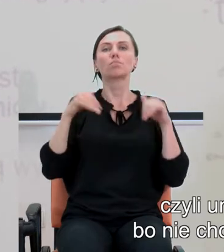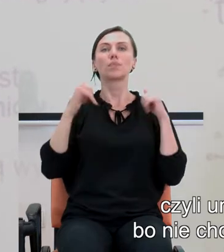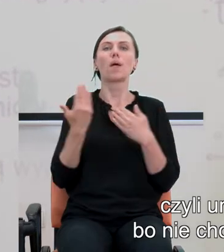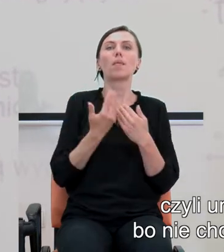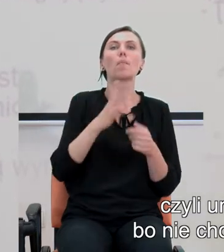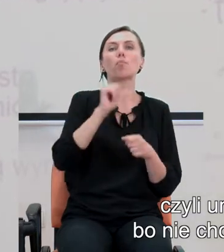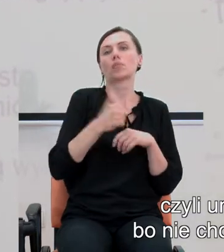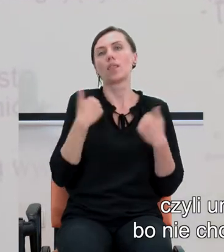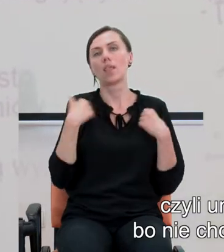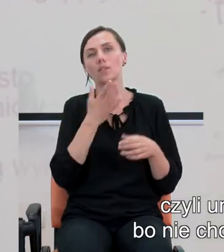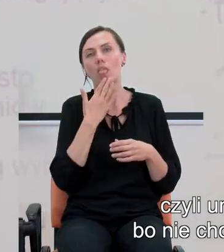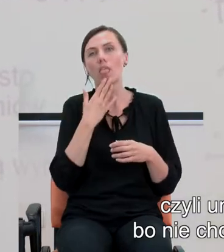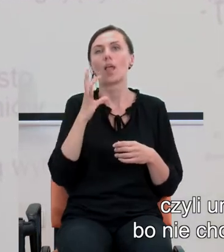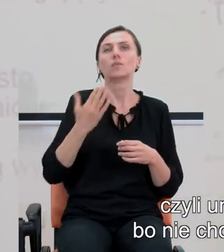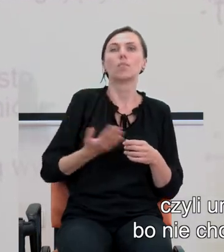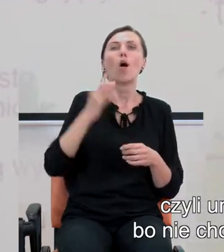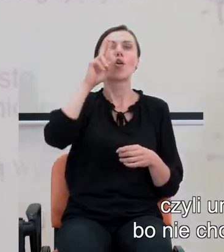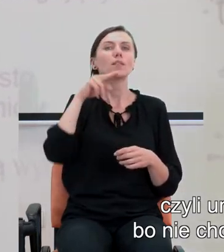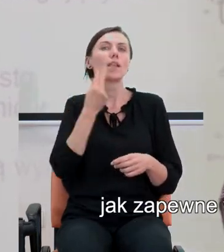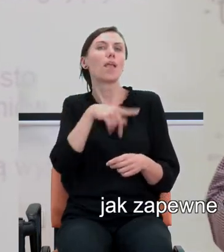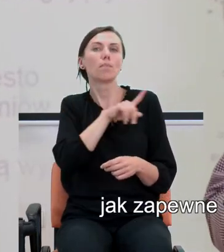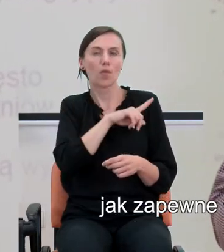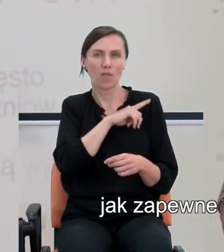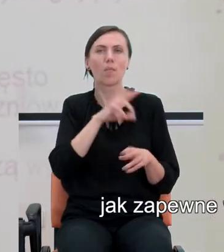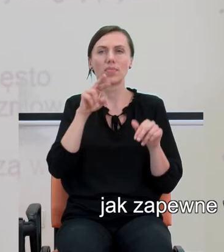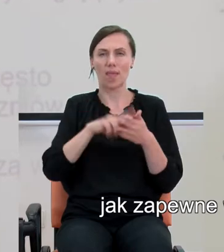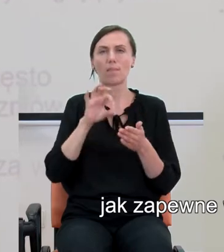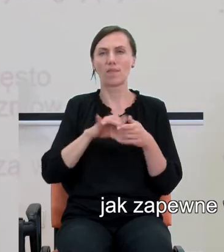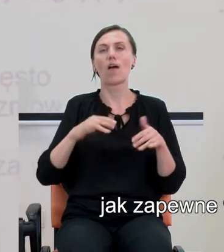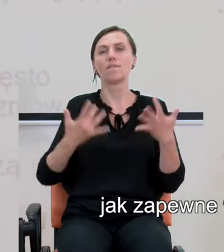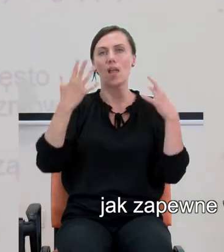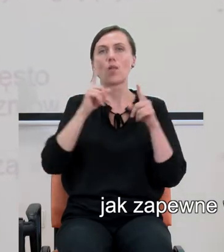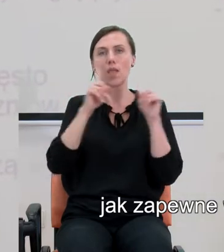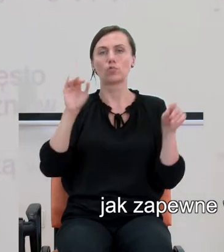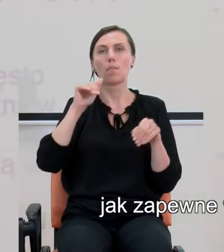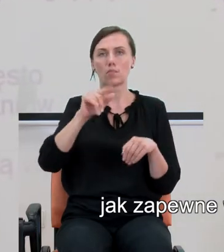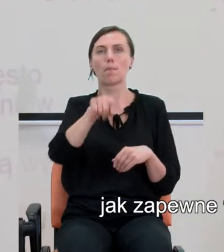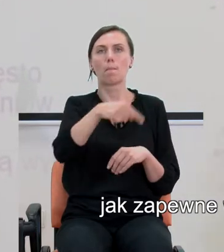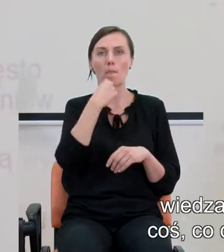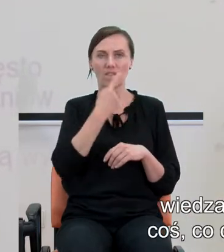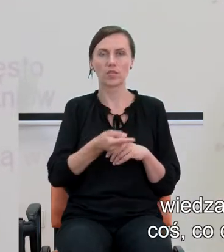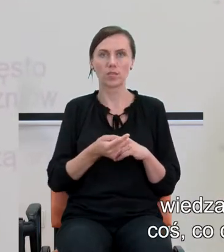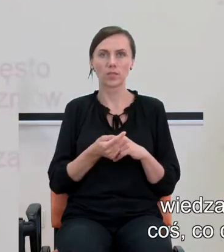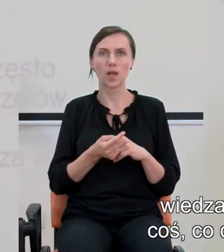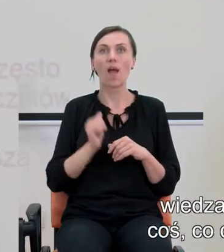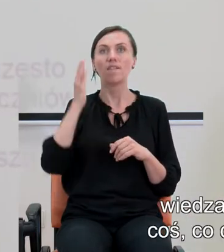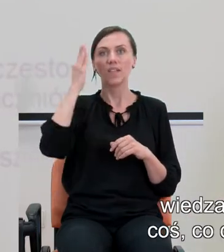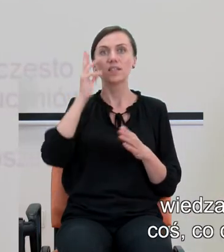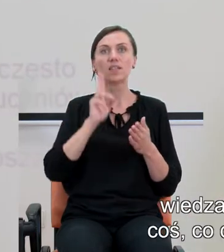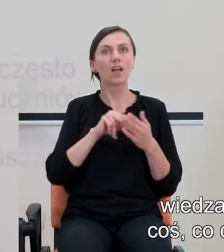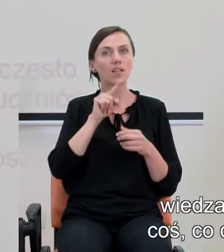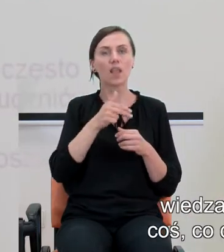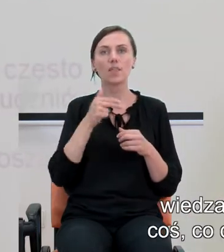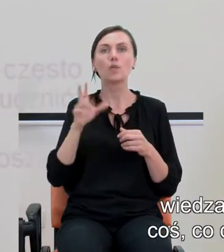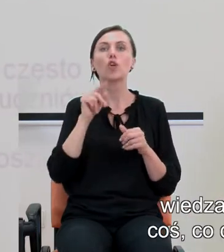bo nie chce się uczyć albo, że rodzice nie dopilnowali, jak zapewne wielu nauczycieli byłoby skłonnych powiedzieć. Wiedza na ten temat,